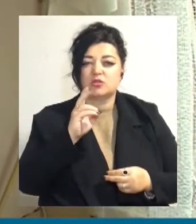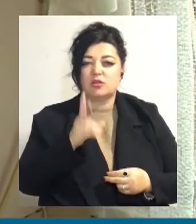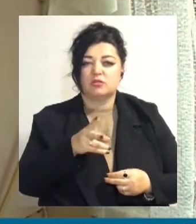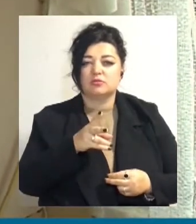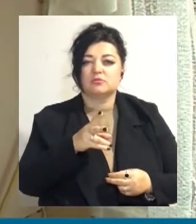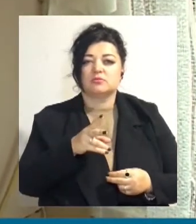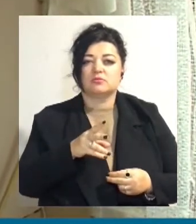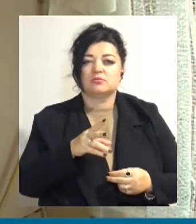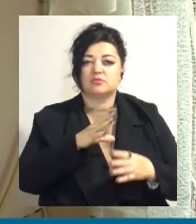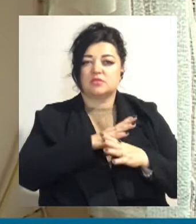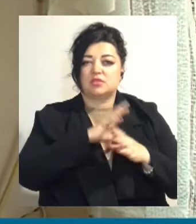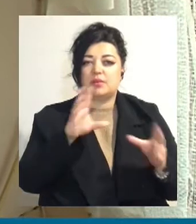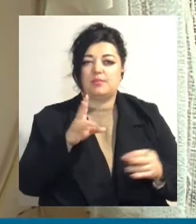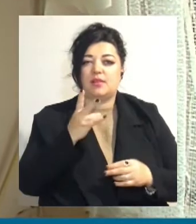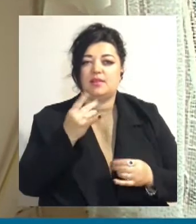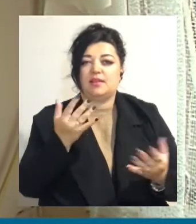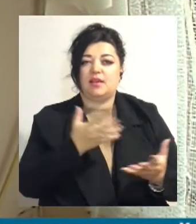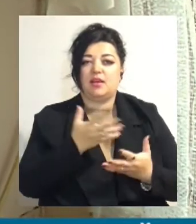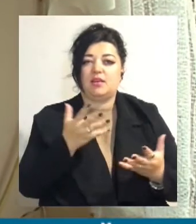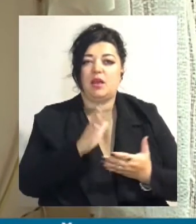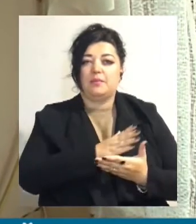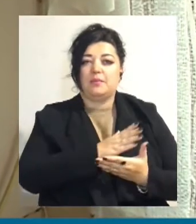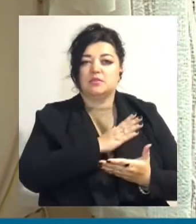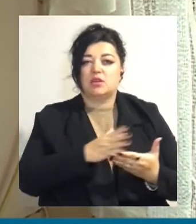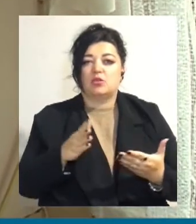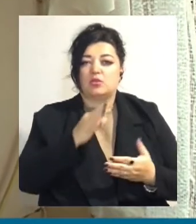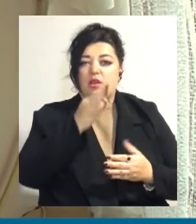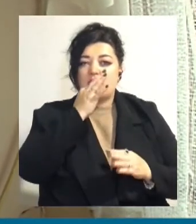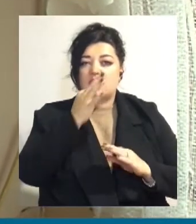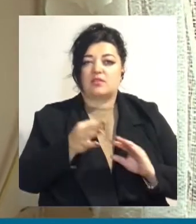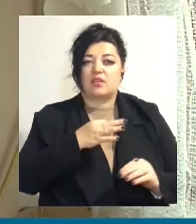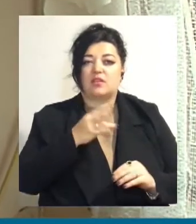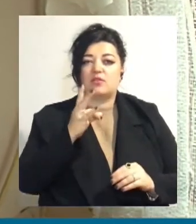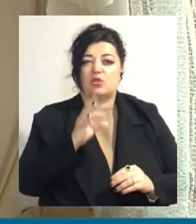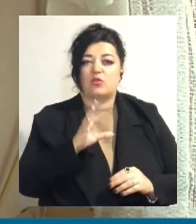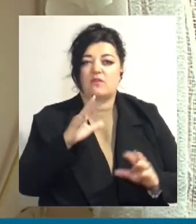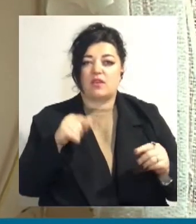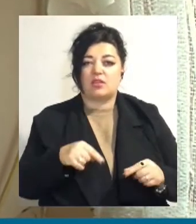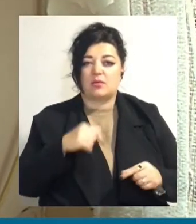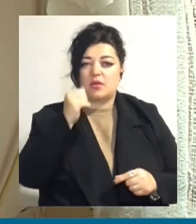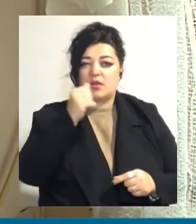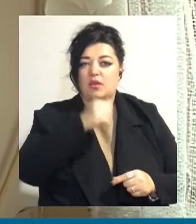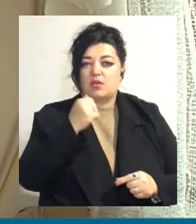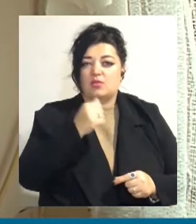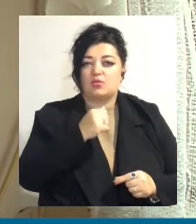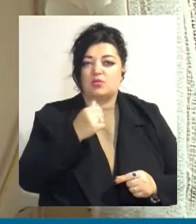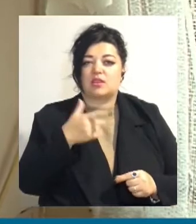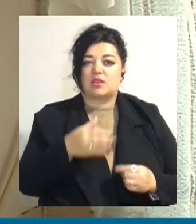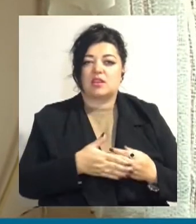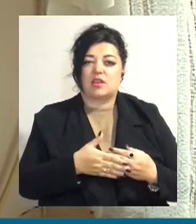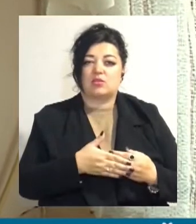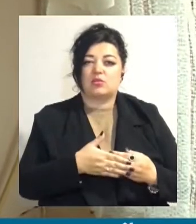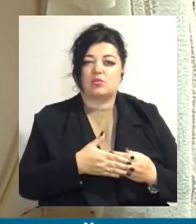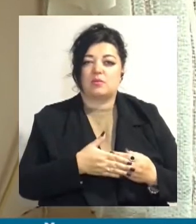Не було ніяких абсолютно відповідь, але в цьому році, де-то, ну,